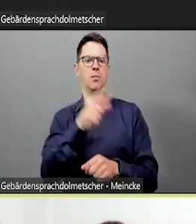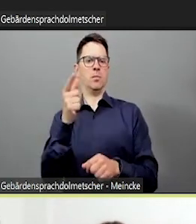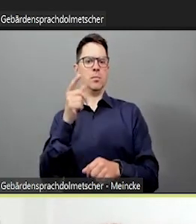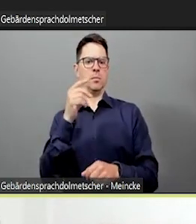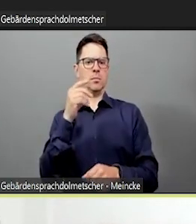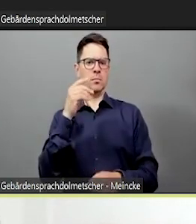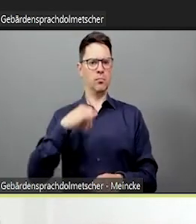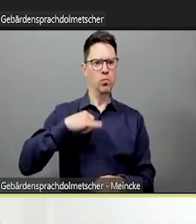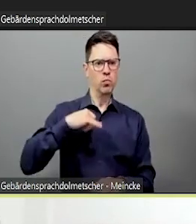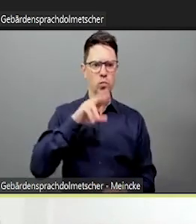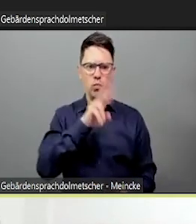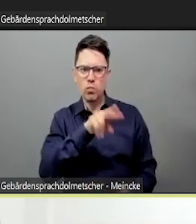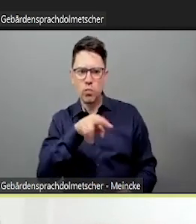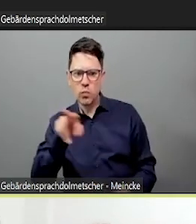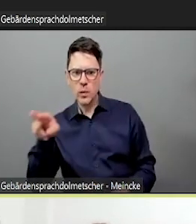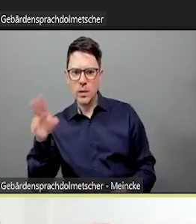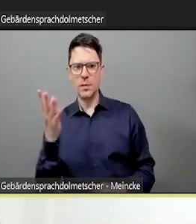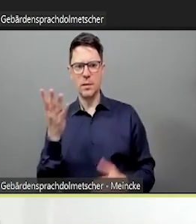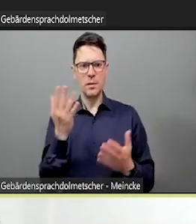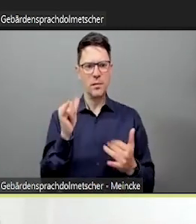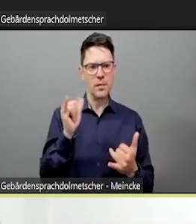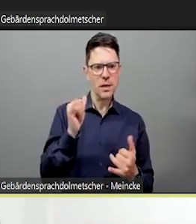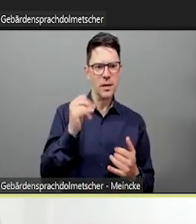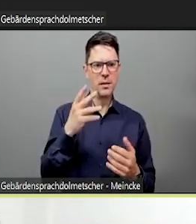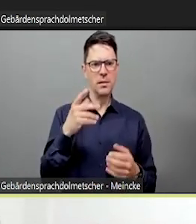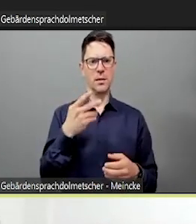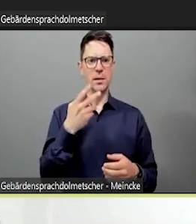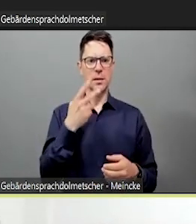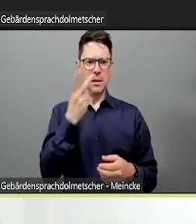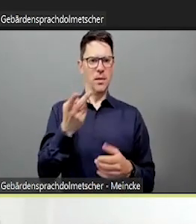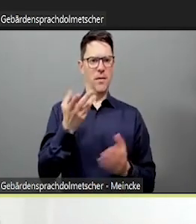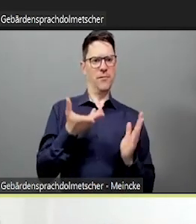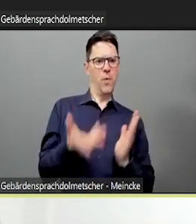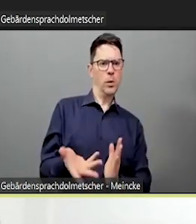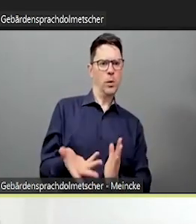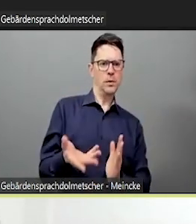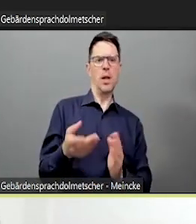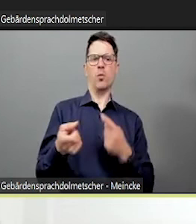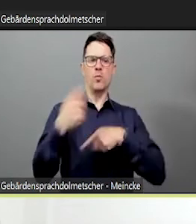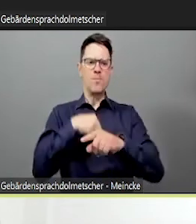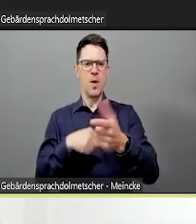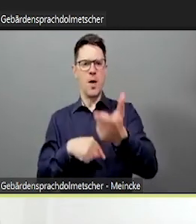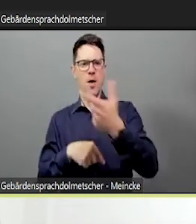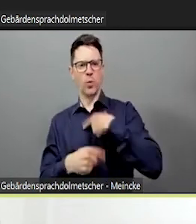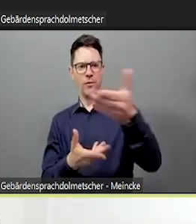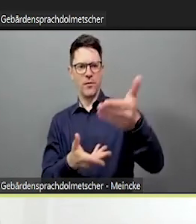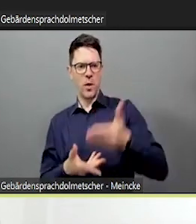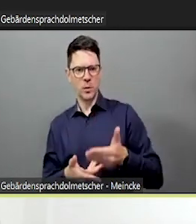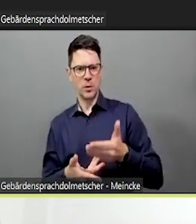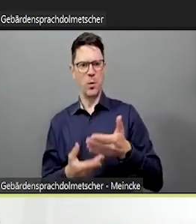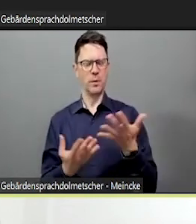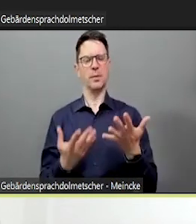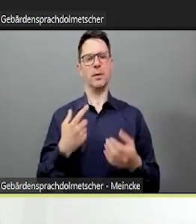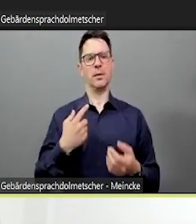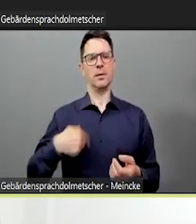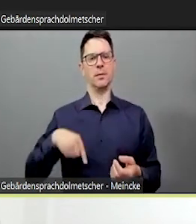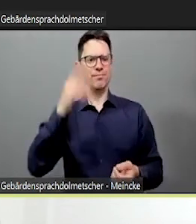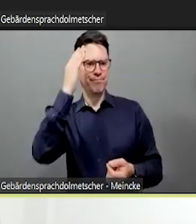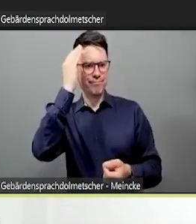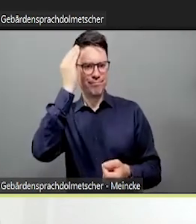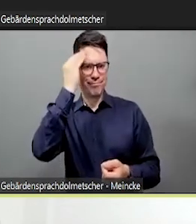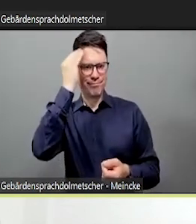müssten Sie mehrere Seminarsitzungen mit der Vorstellungsrunde füllen. Und das, fand ich, war so ein schönes, buntes Bild, was man einfach sich in Ruhe mal